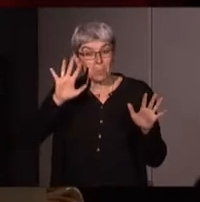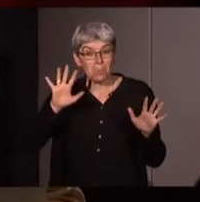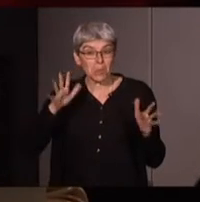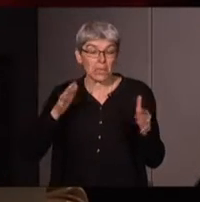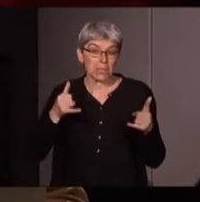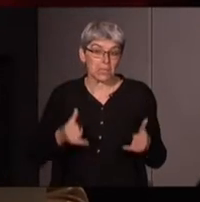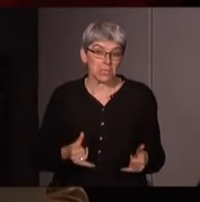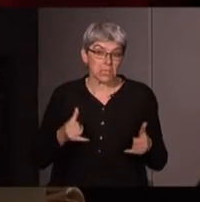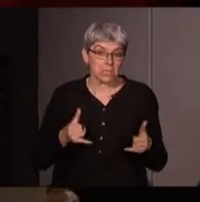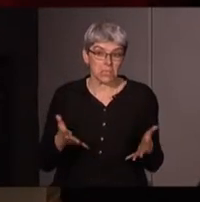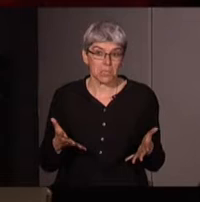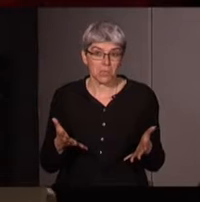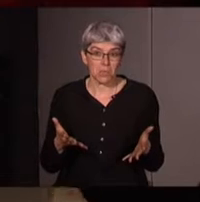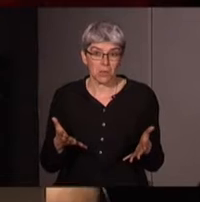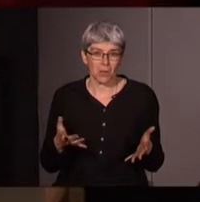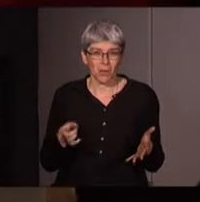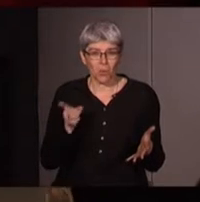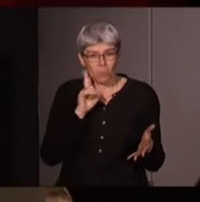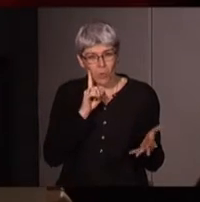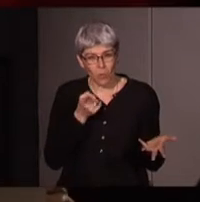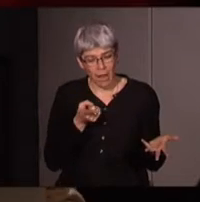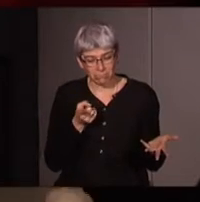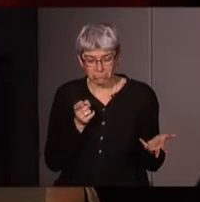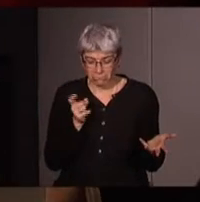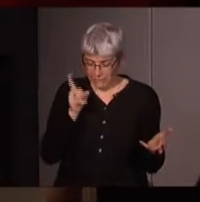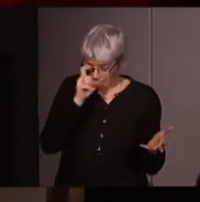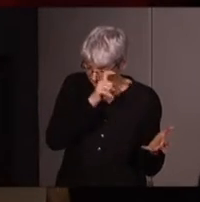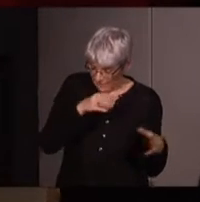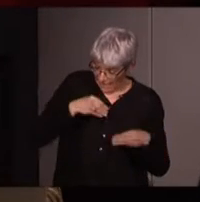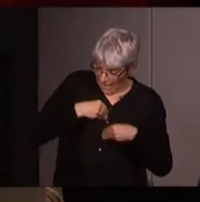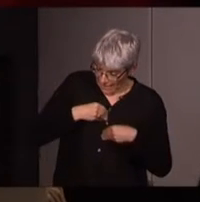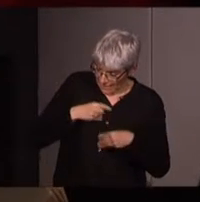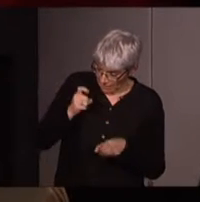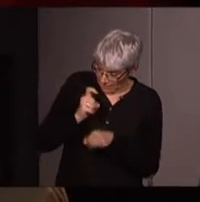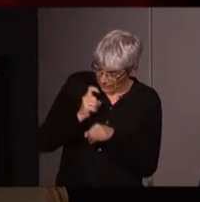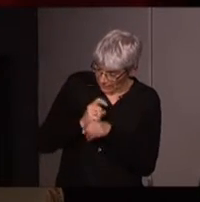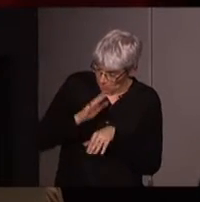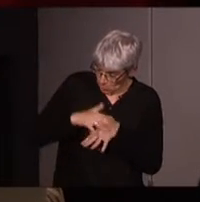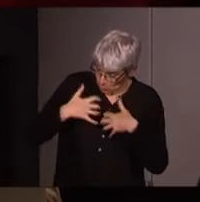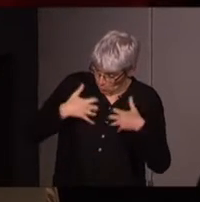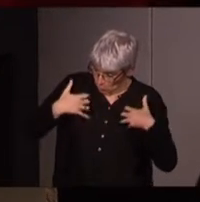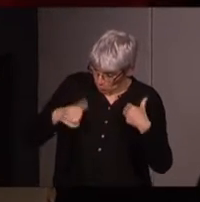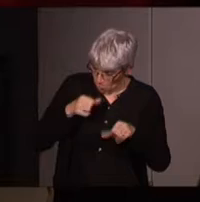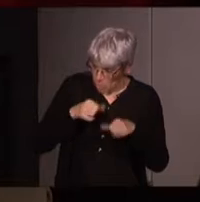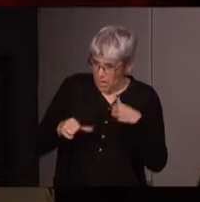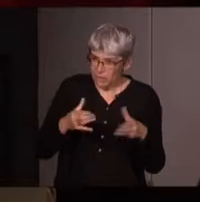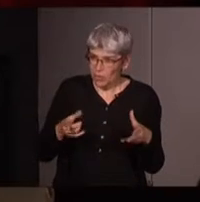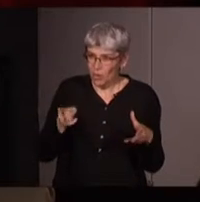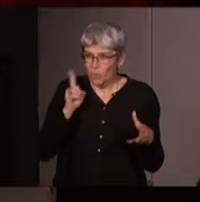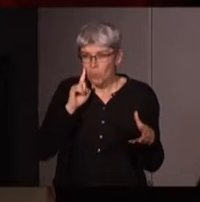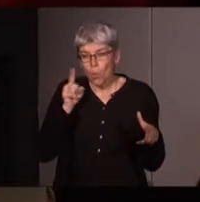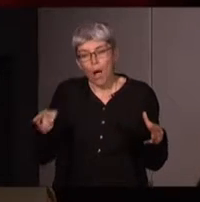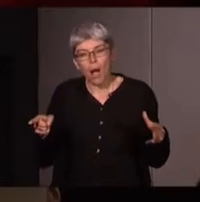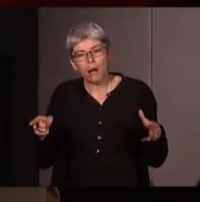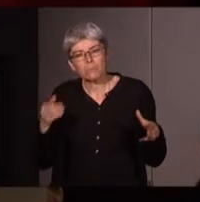-être c'est la difficulté à entendre la critique des sciences modernes qui est beaucoup plus facile à critiquer quand on est à la périple de